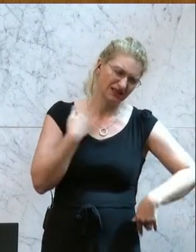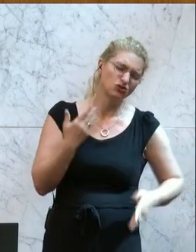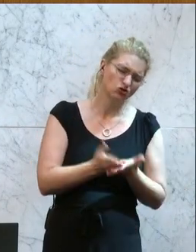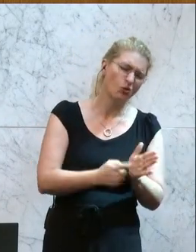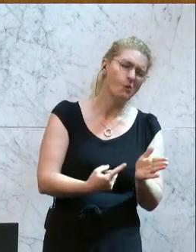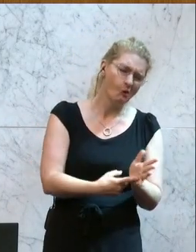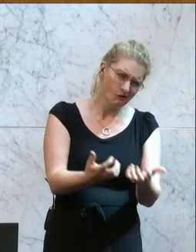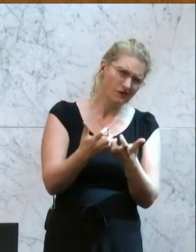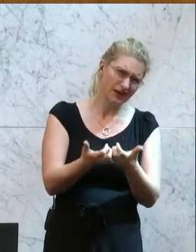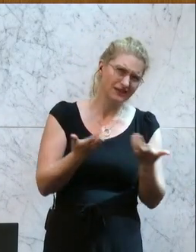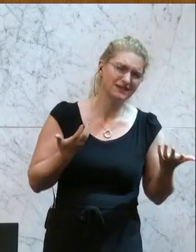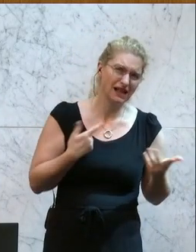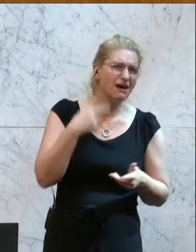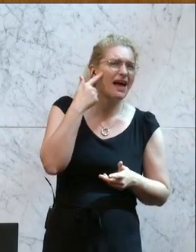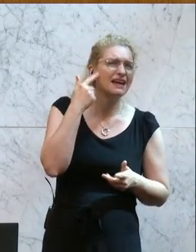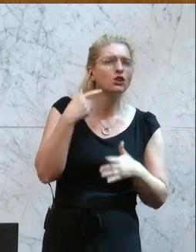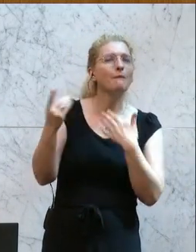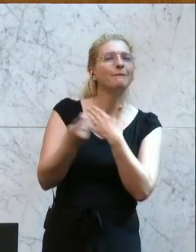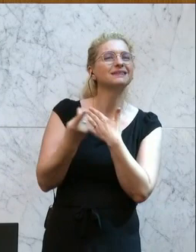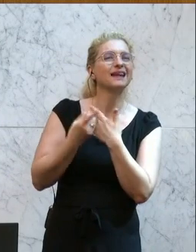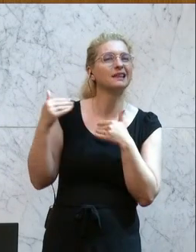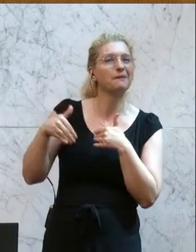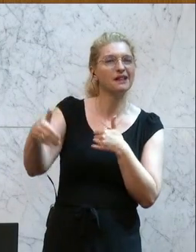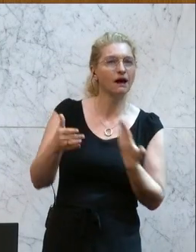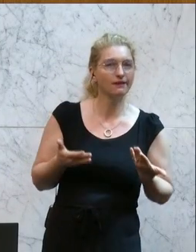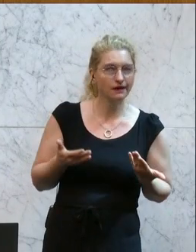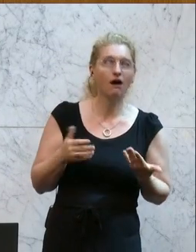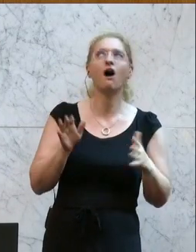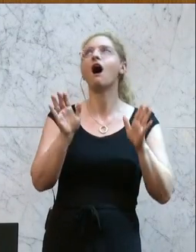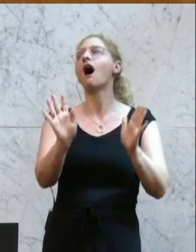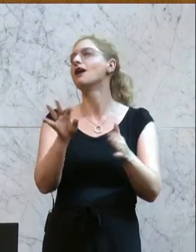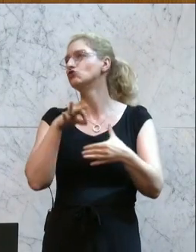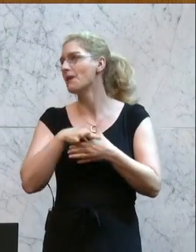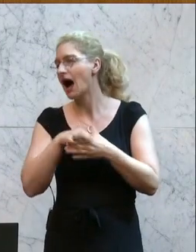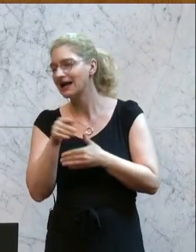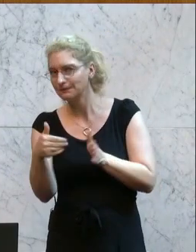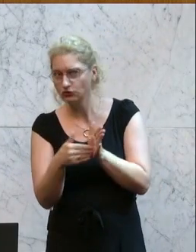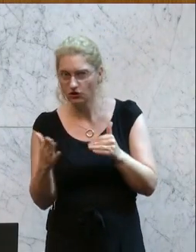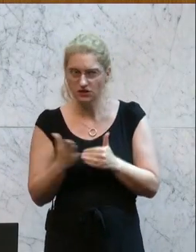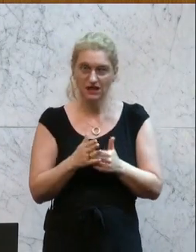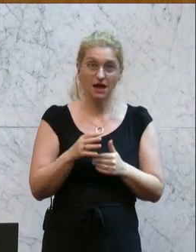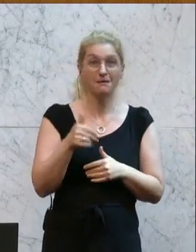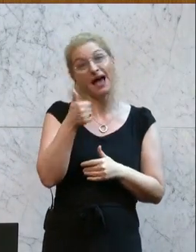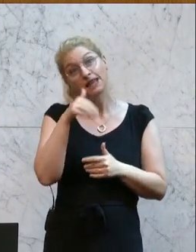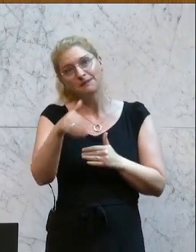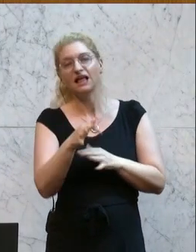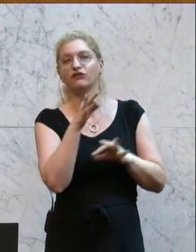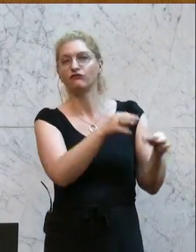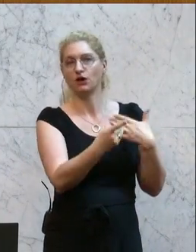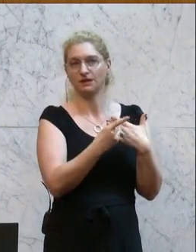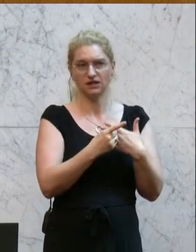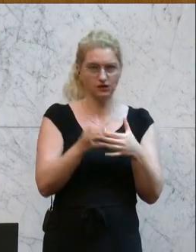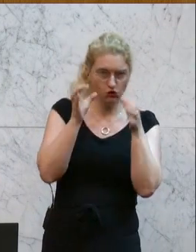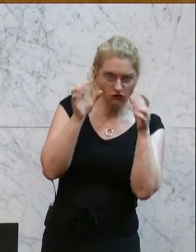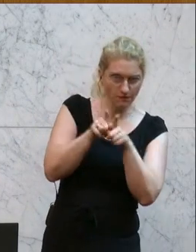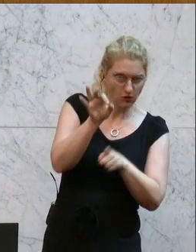erzählt bekommen. Erinnern wir uns doch an die Patientenmilliarde. Was hat es da nicht geheißen? Sparen im System. Eine Milliarde für die Patientinnen ÖVP und FPÖ.